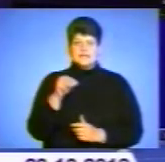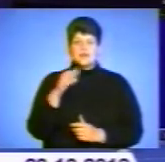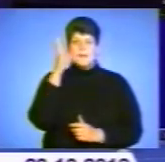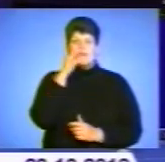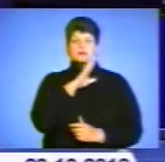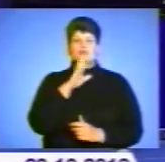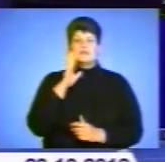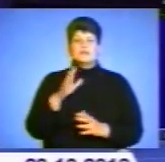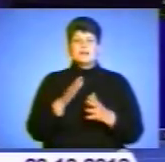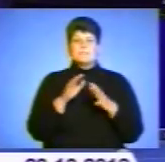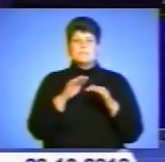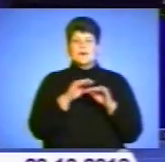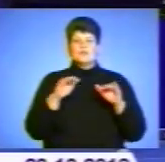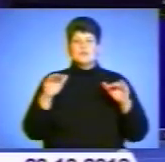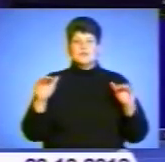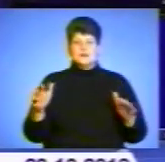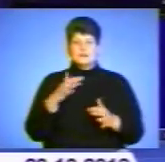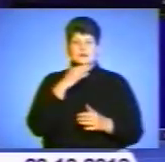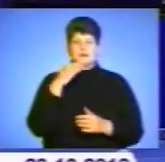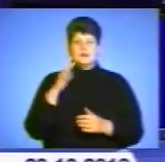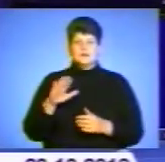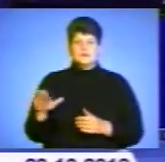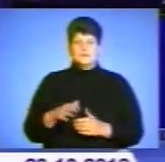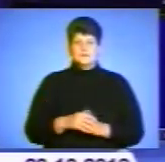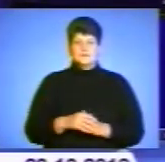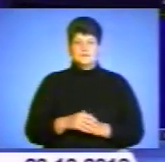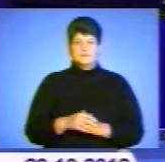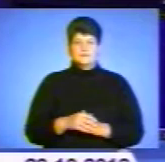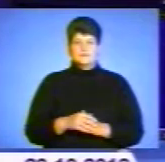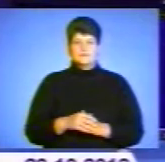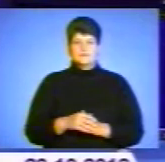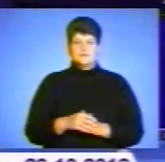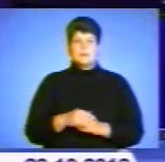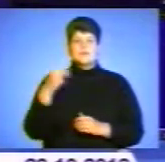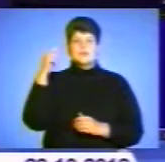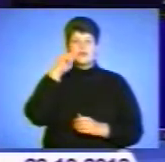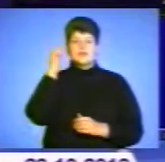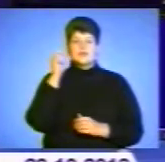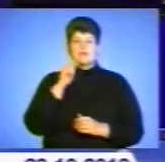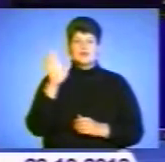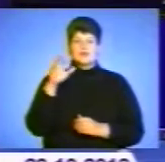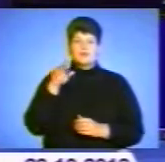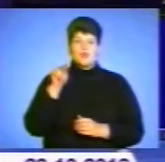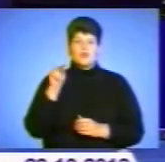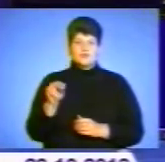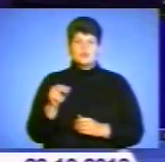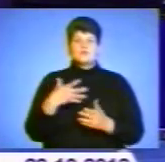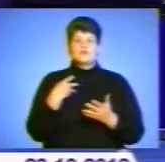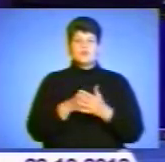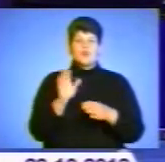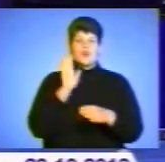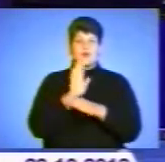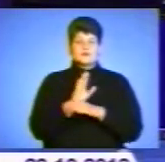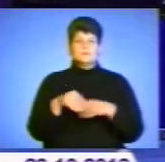матерів з різних регіонів нашої держави. І президент України Віктор Янукович своїм указом